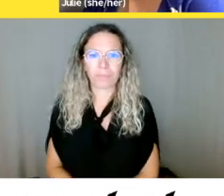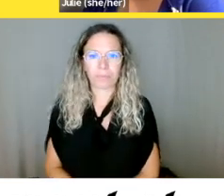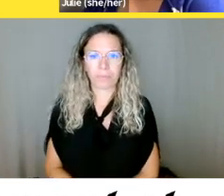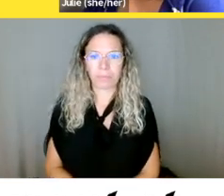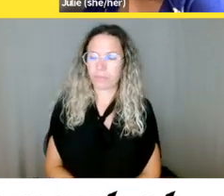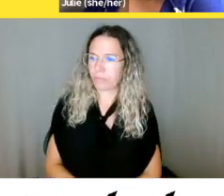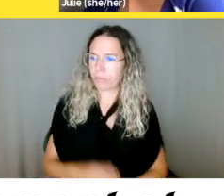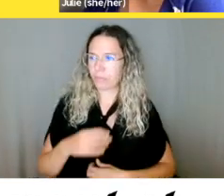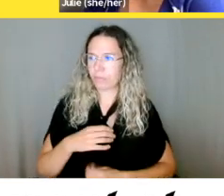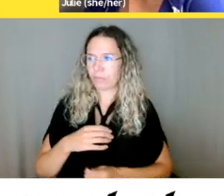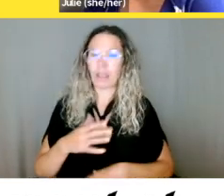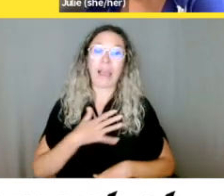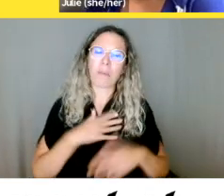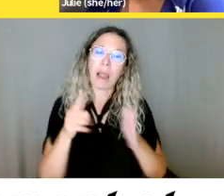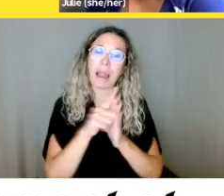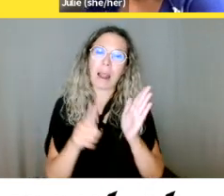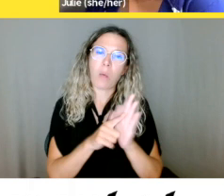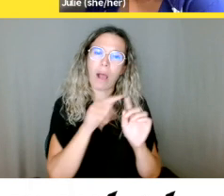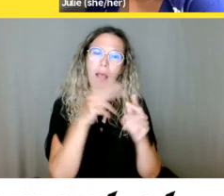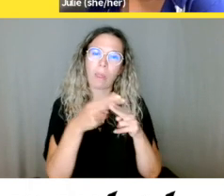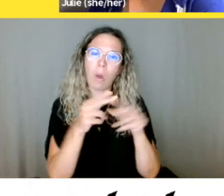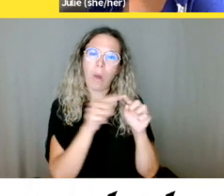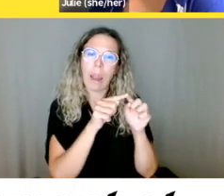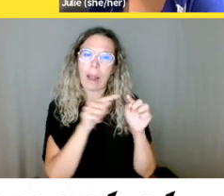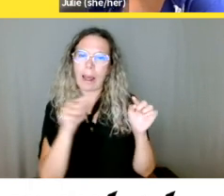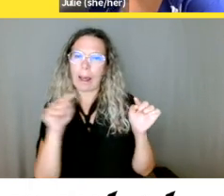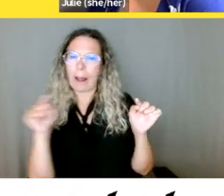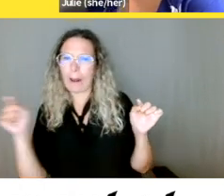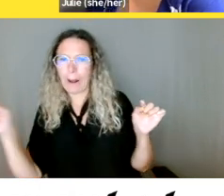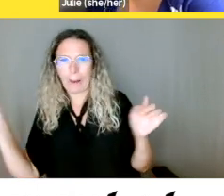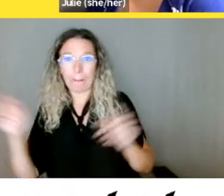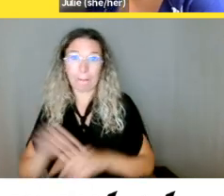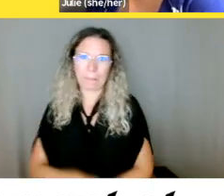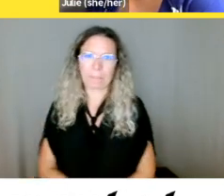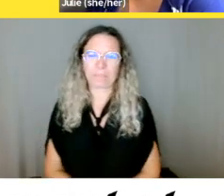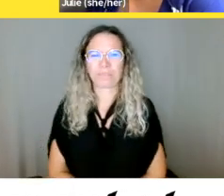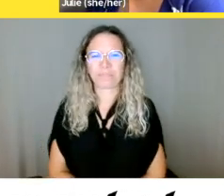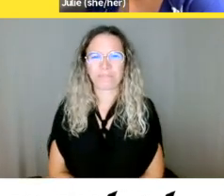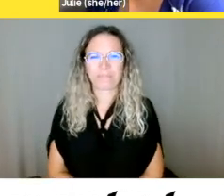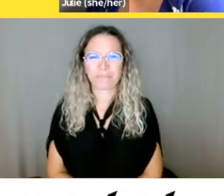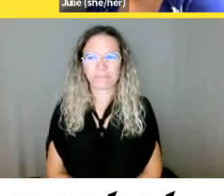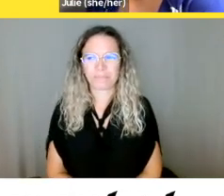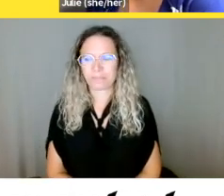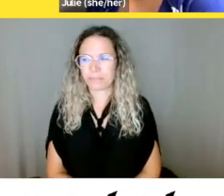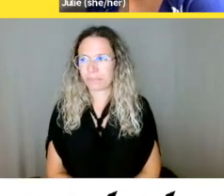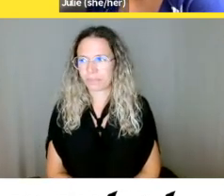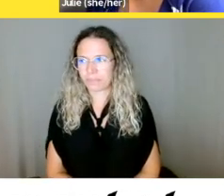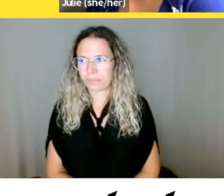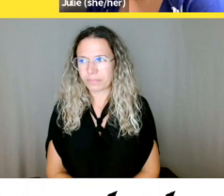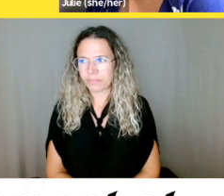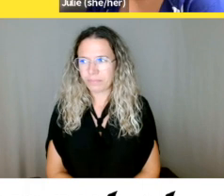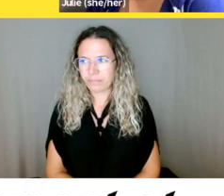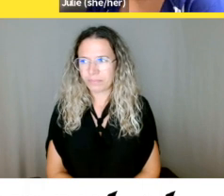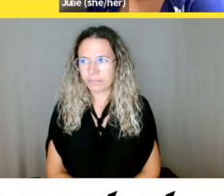Donc, on n'en a pas parlé de ça. C'est pour ça que c'est un petit peu de question-cage. Mais ça existe. Et donc, ces gouvernements sont